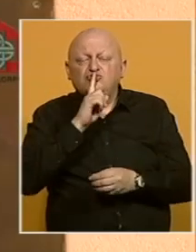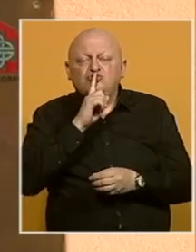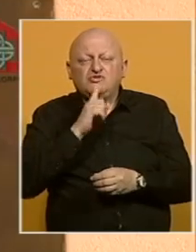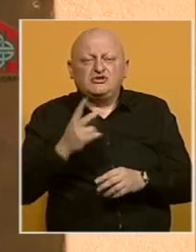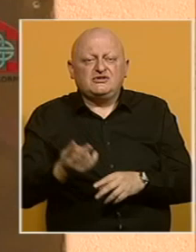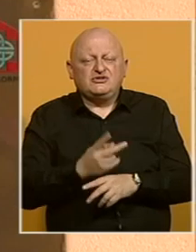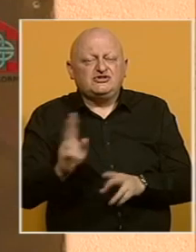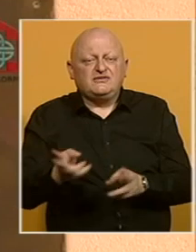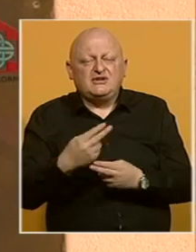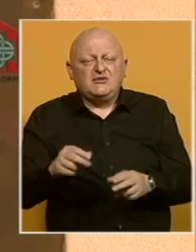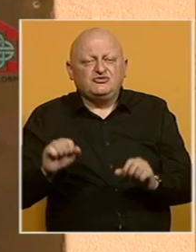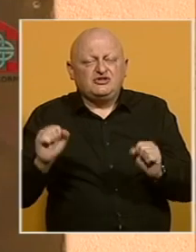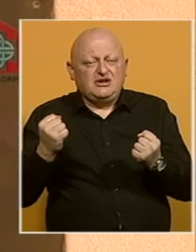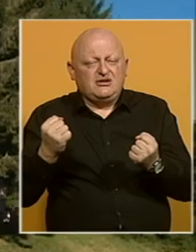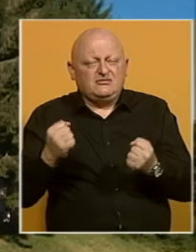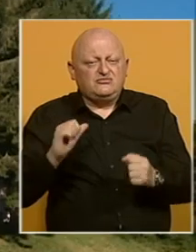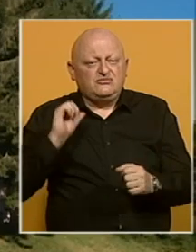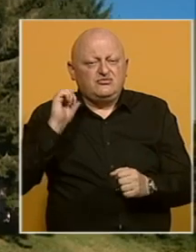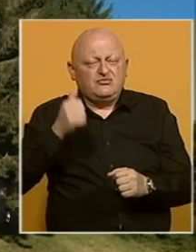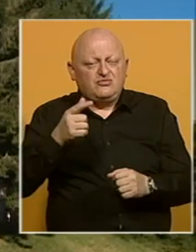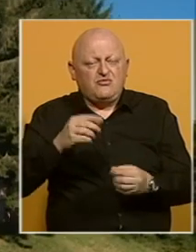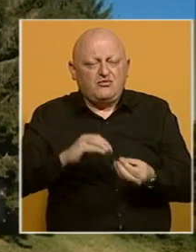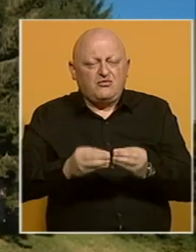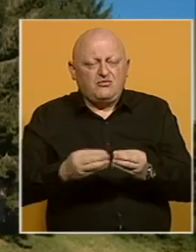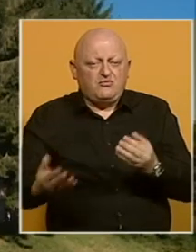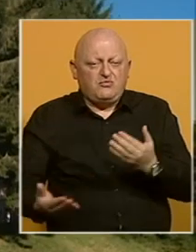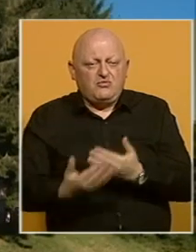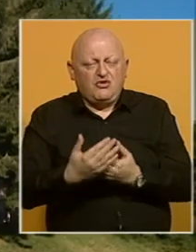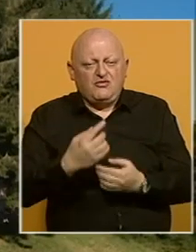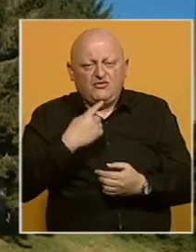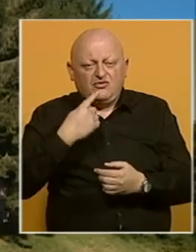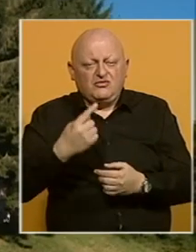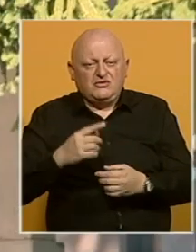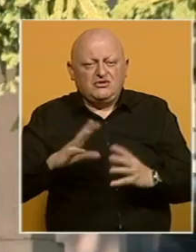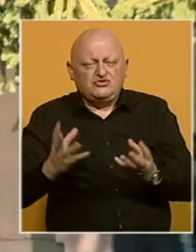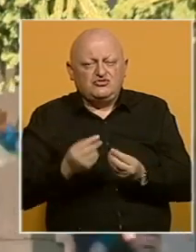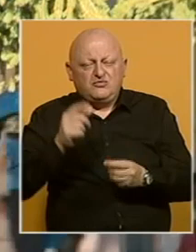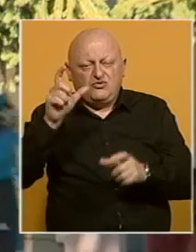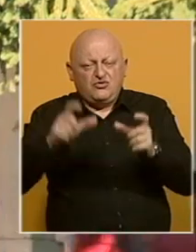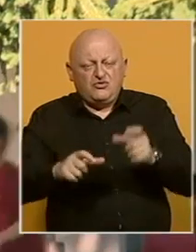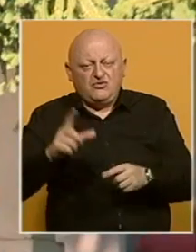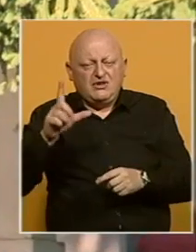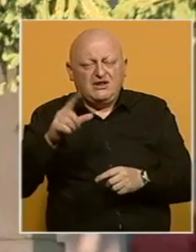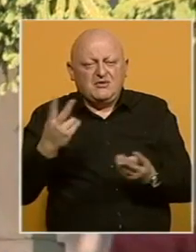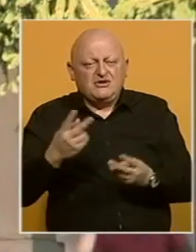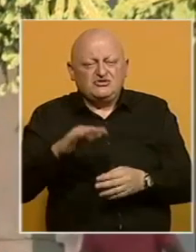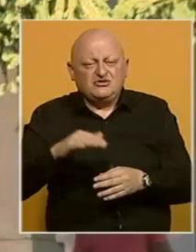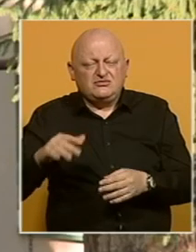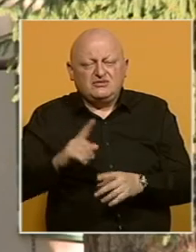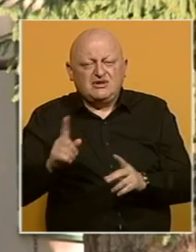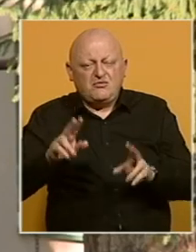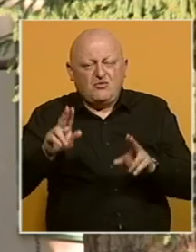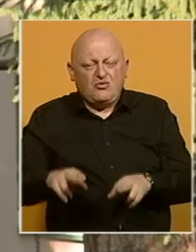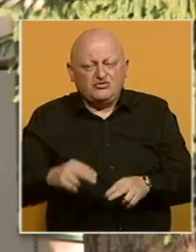a država ne može da reaguje. Sutra će o ovom problemu ponovo biti riječi na skupu roditelja djece u liplju, čija djeca zbog